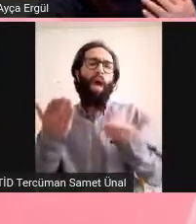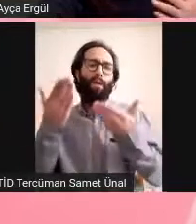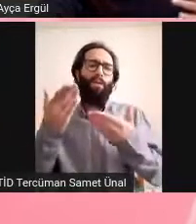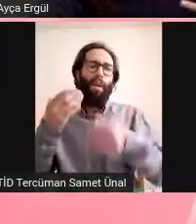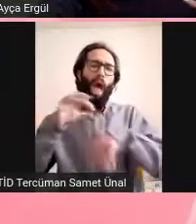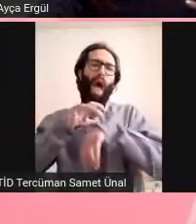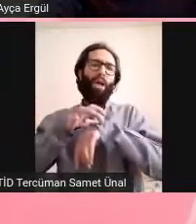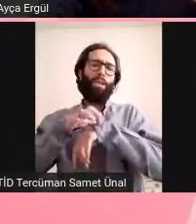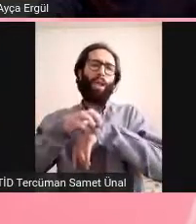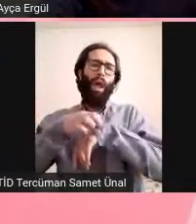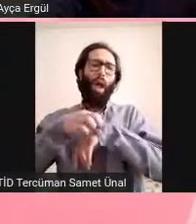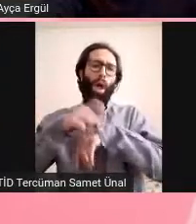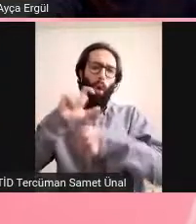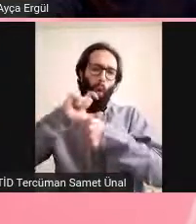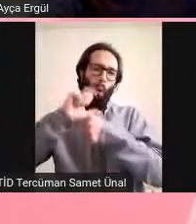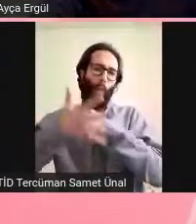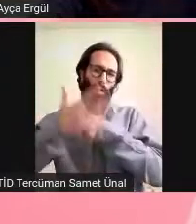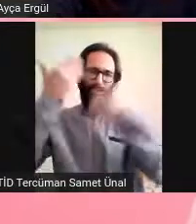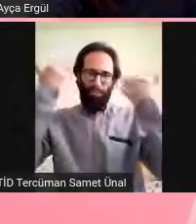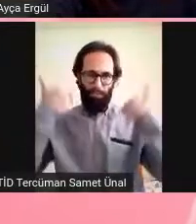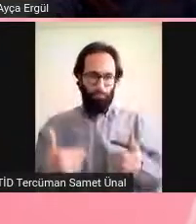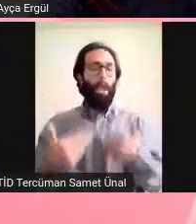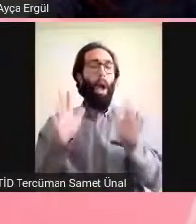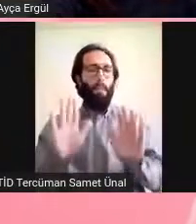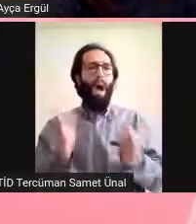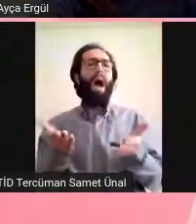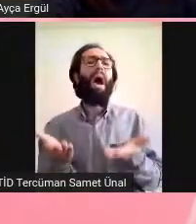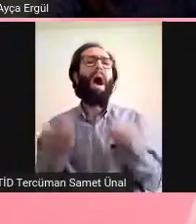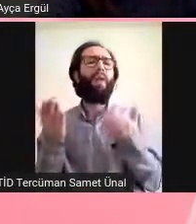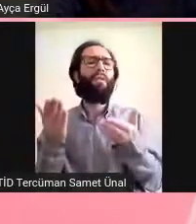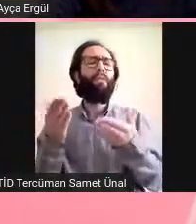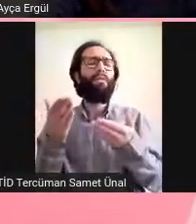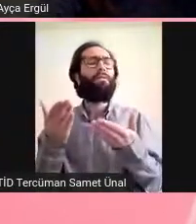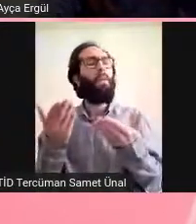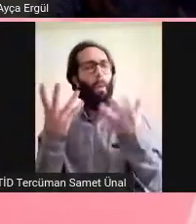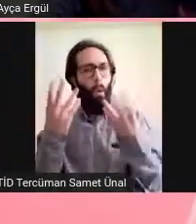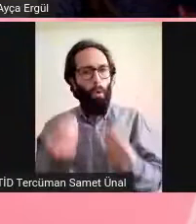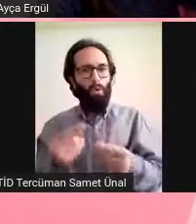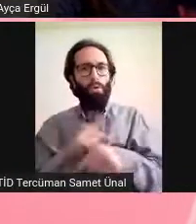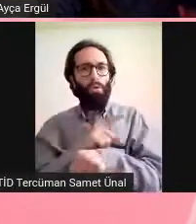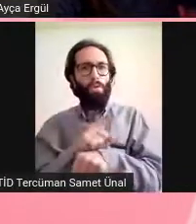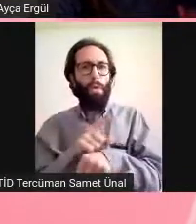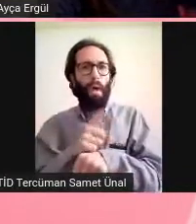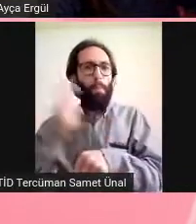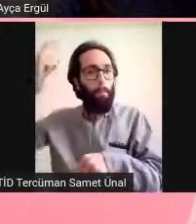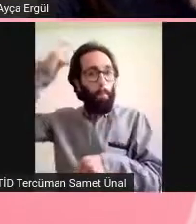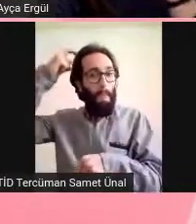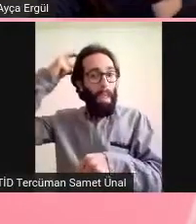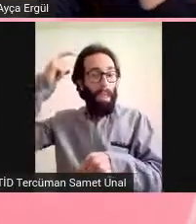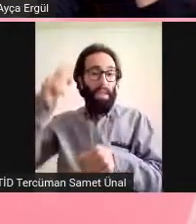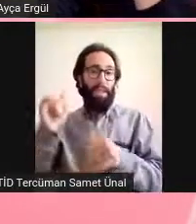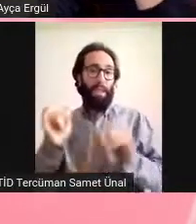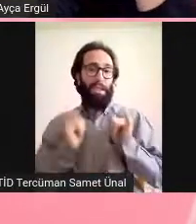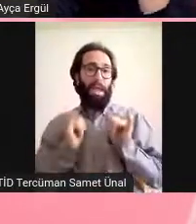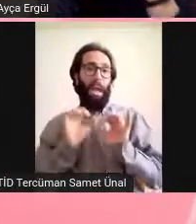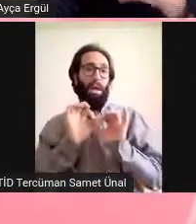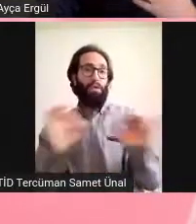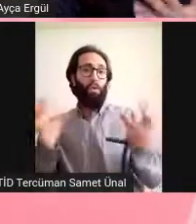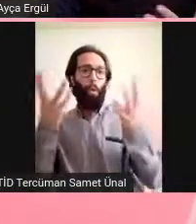bir başlık geldi. Gazetelere, bilimsel dergilere.